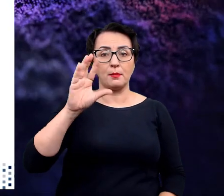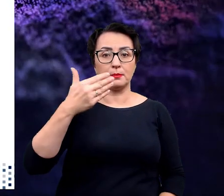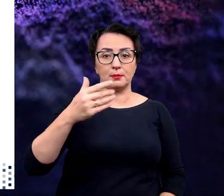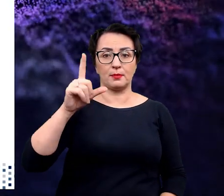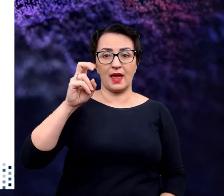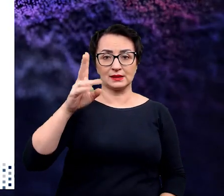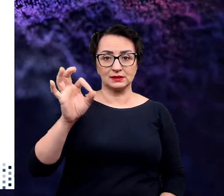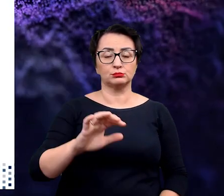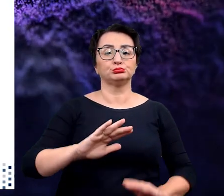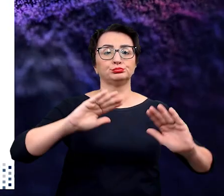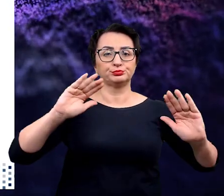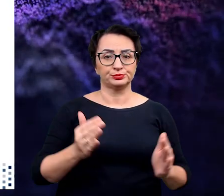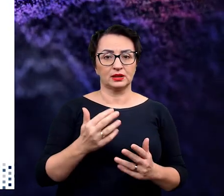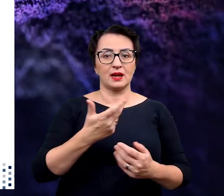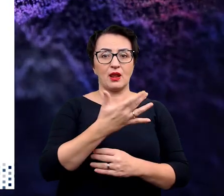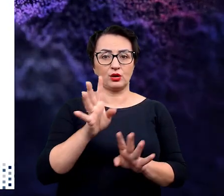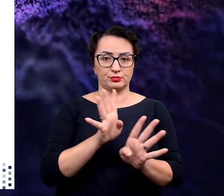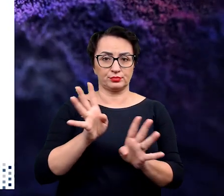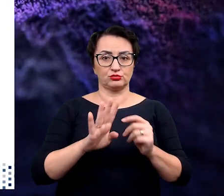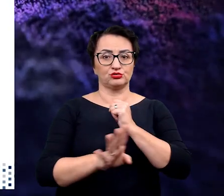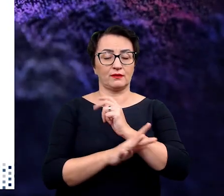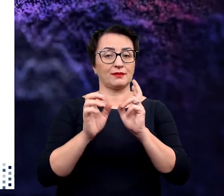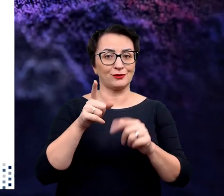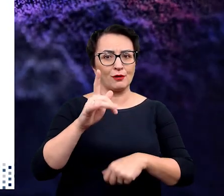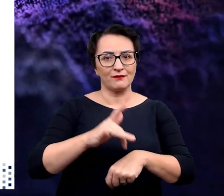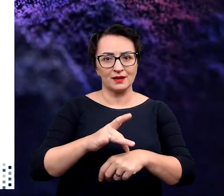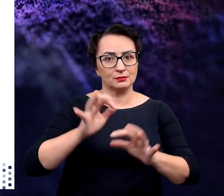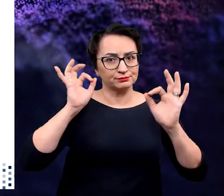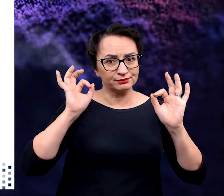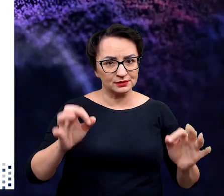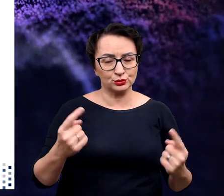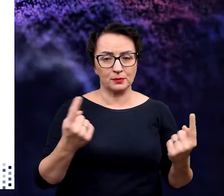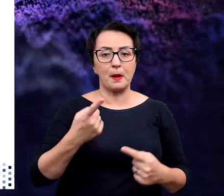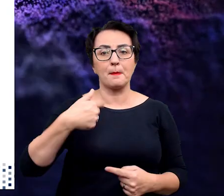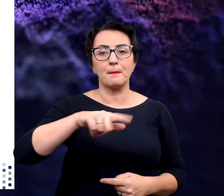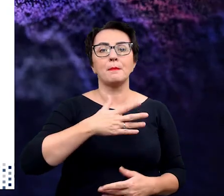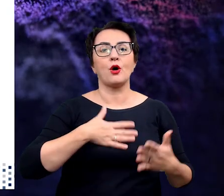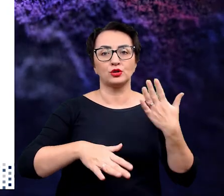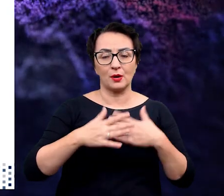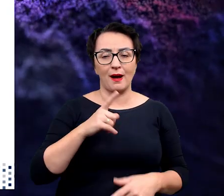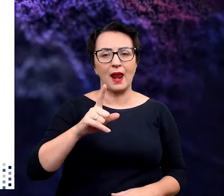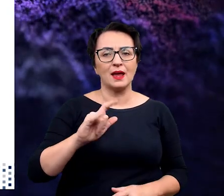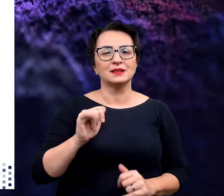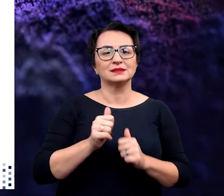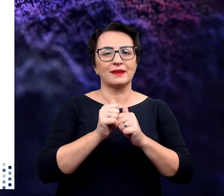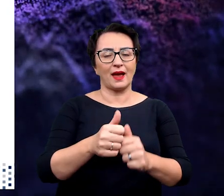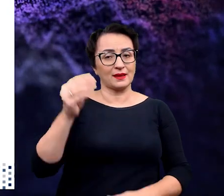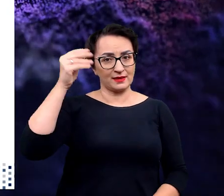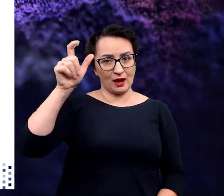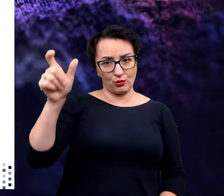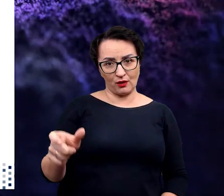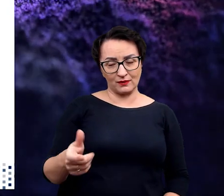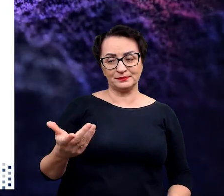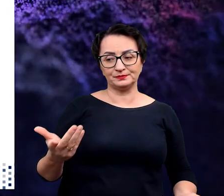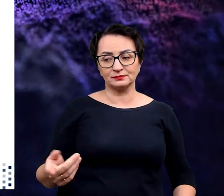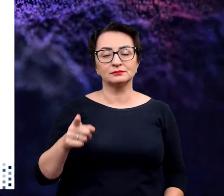zdecydowanie upraszcza drzewko. No i to był rzeczywiście fajny wynik, bardzo nam się podobał, ale słuchajcie, jaka jest